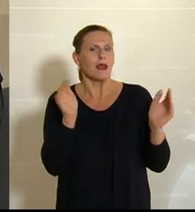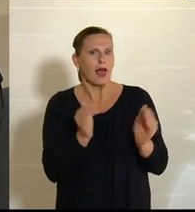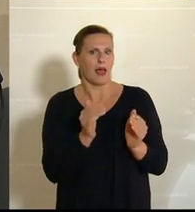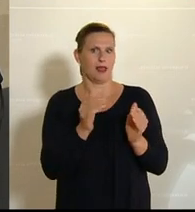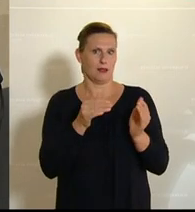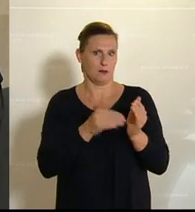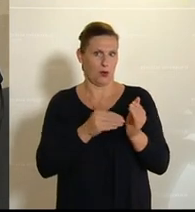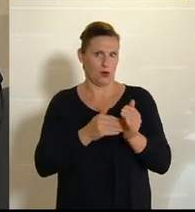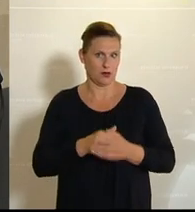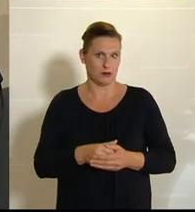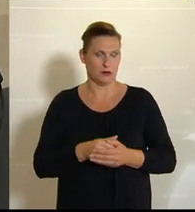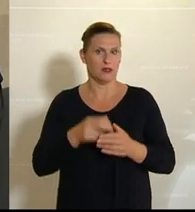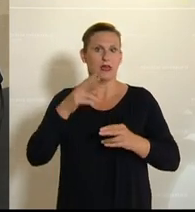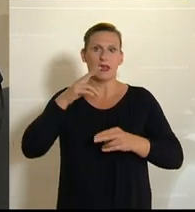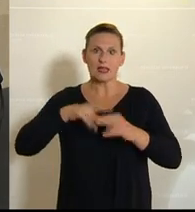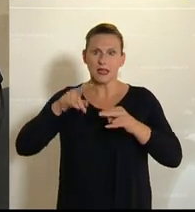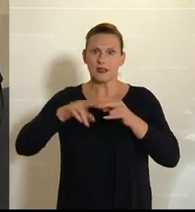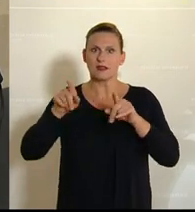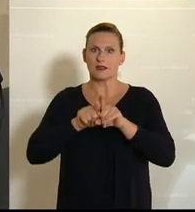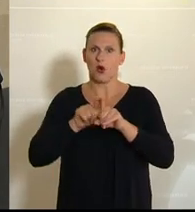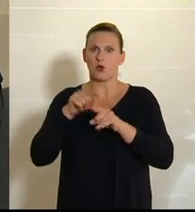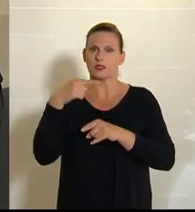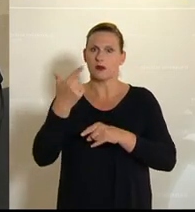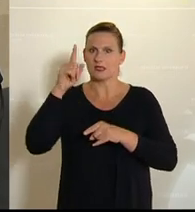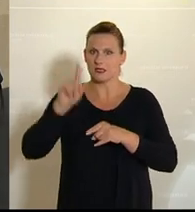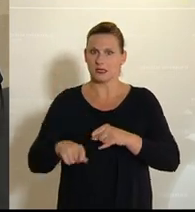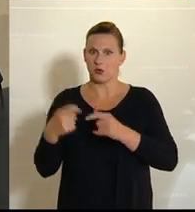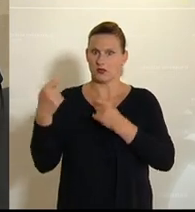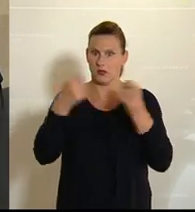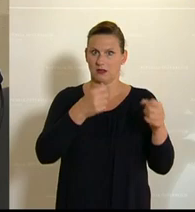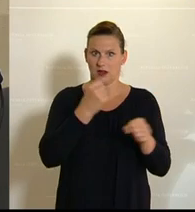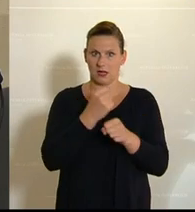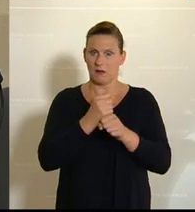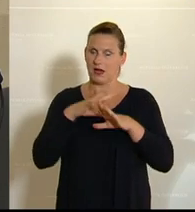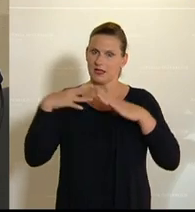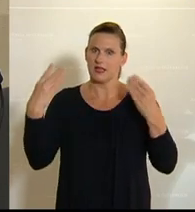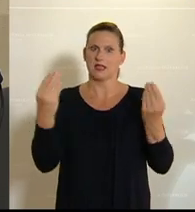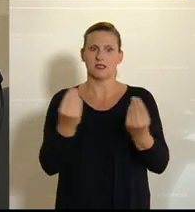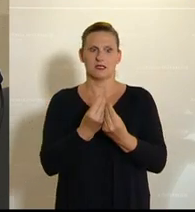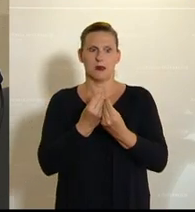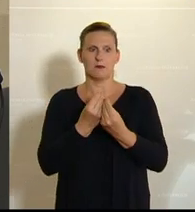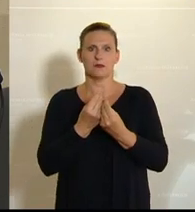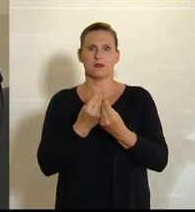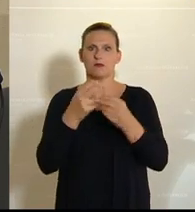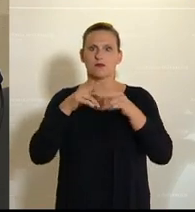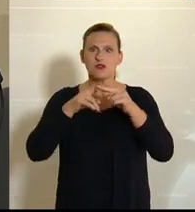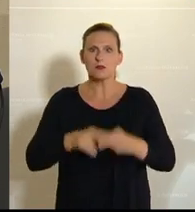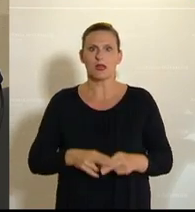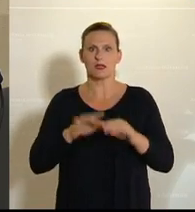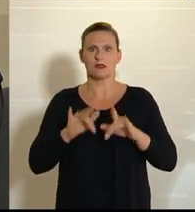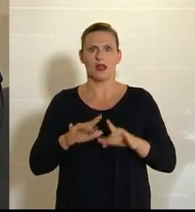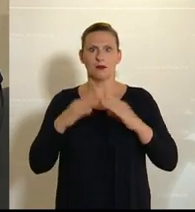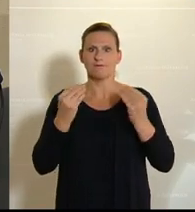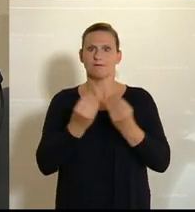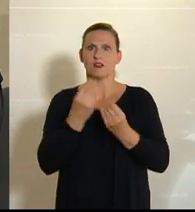und Kredite betrifft, 20.000 Anträge sind eingegangen und genehmigt worden. Ganz insgesamt sind Garantien im Rahmen von vier